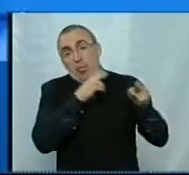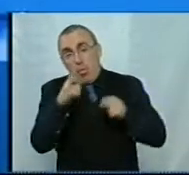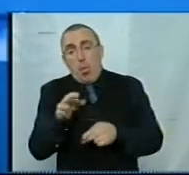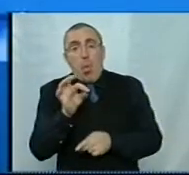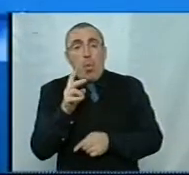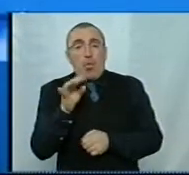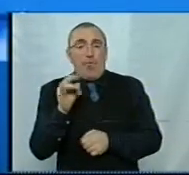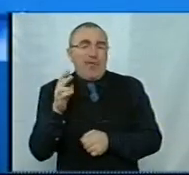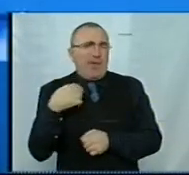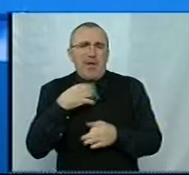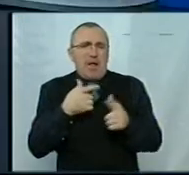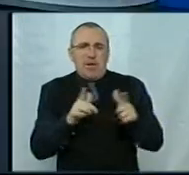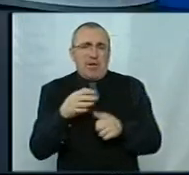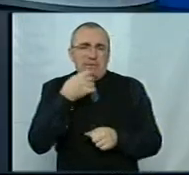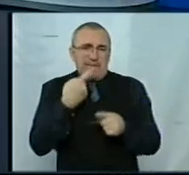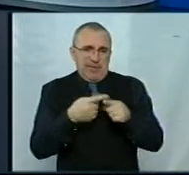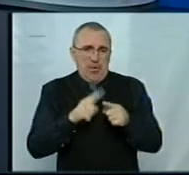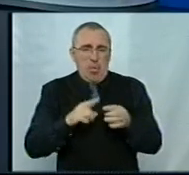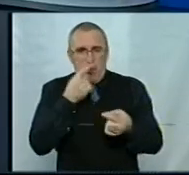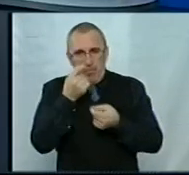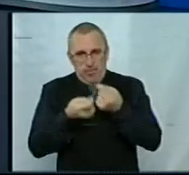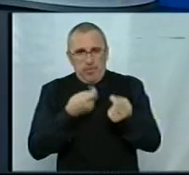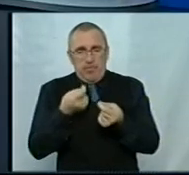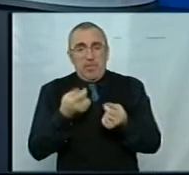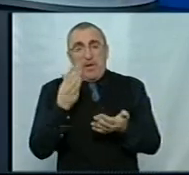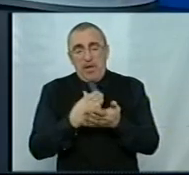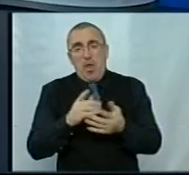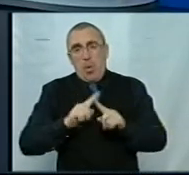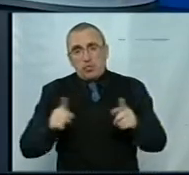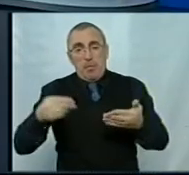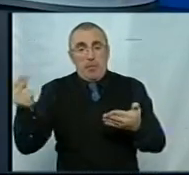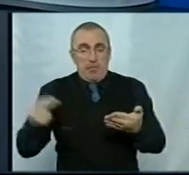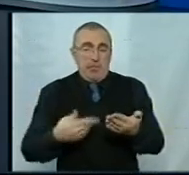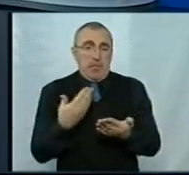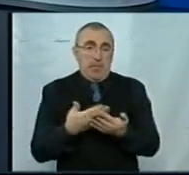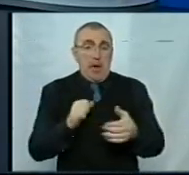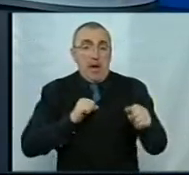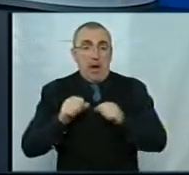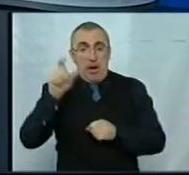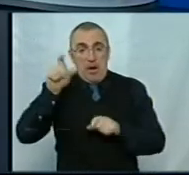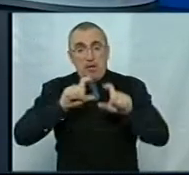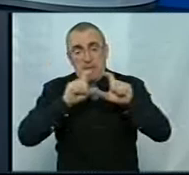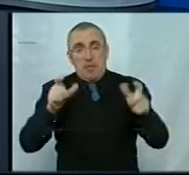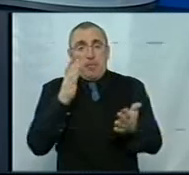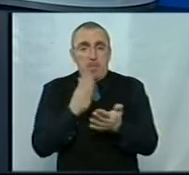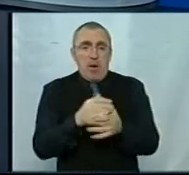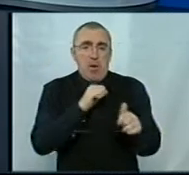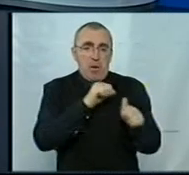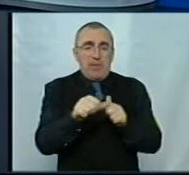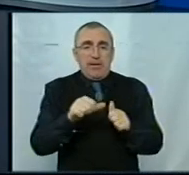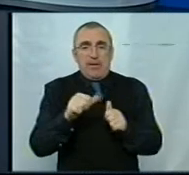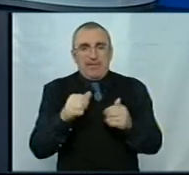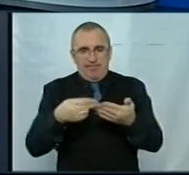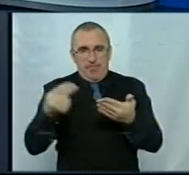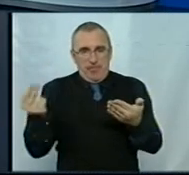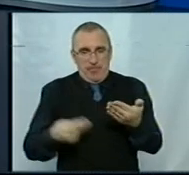Онуфрі? Я не готовий зараз сказати про ці подробиці, є особливості підписів, оскільки, наприклад, керівники закладів мають акремий цифровий підпис, і